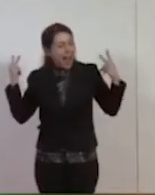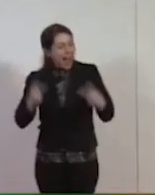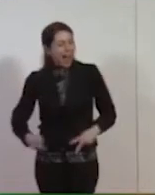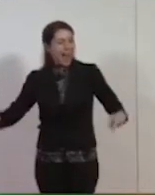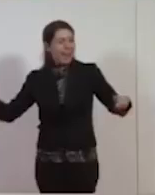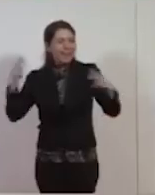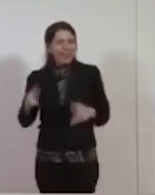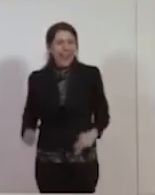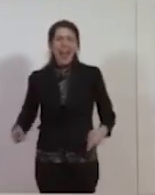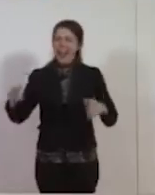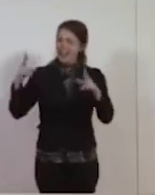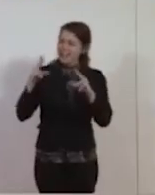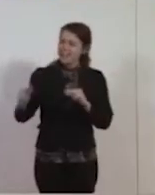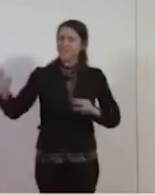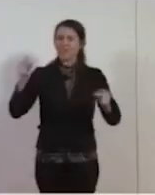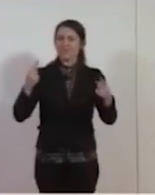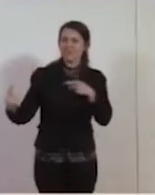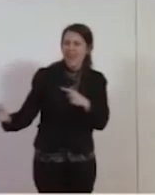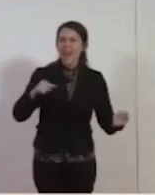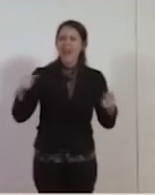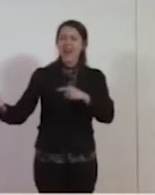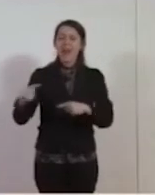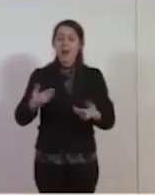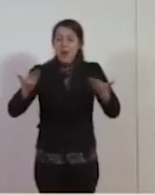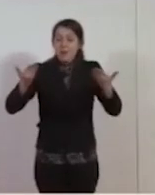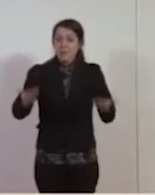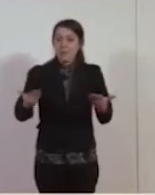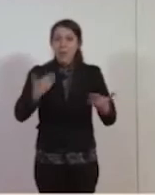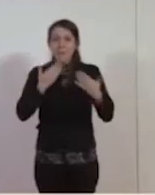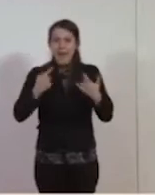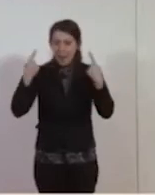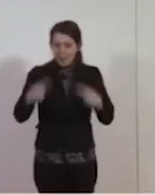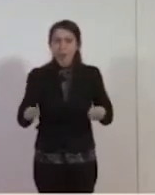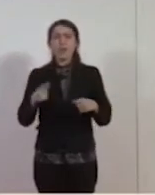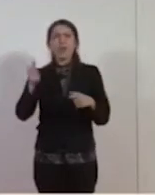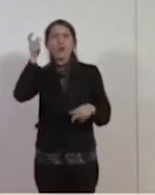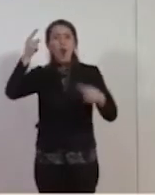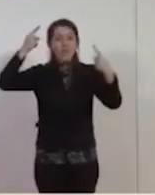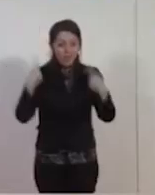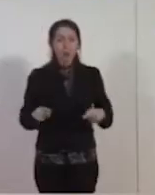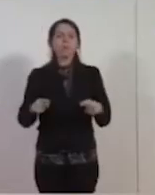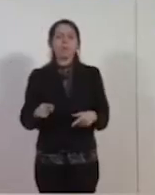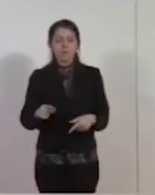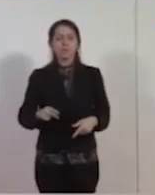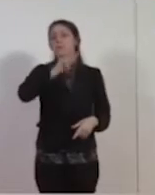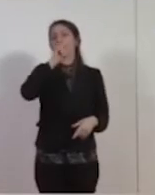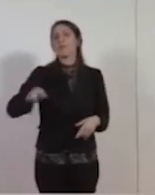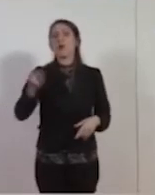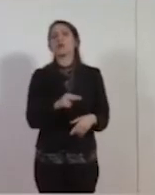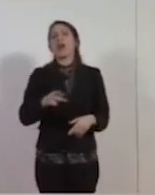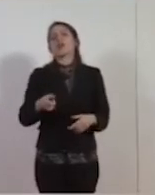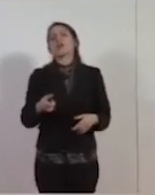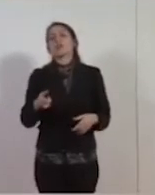parlava, ma con questo governo, questo Parlamento, ha votato finalmente una legge di